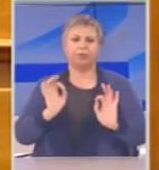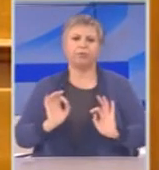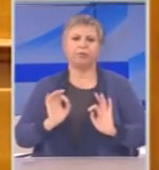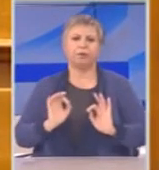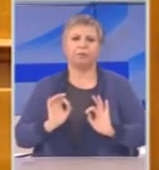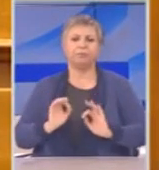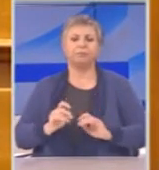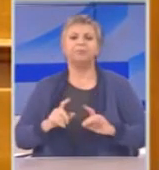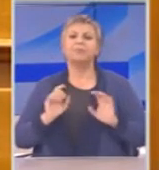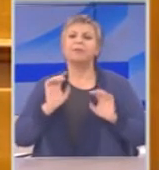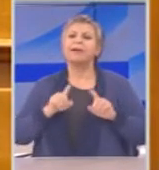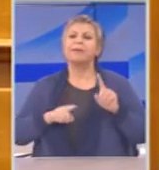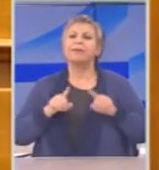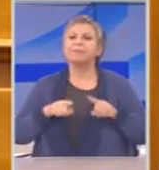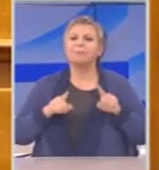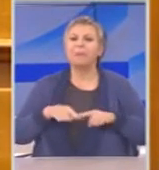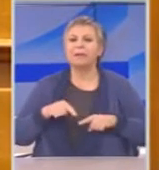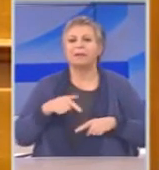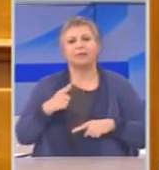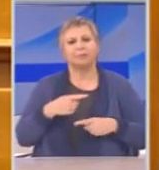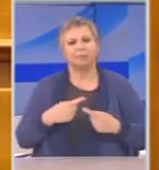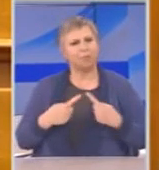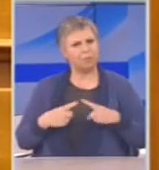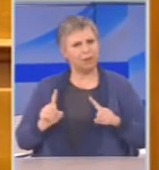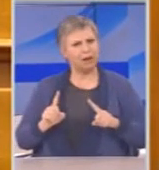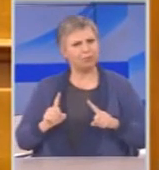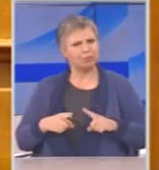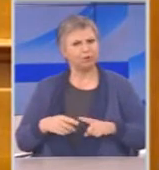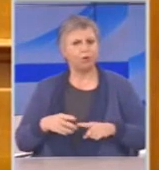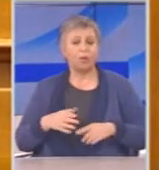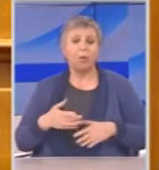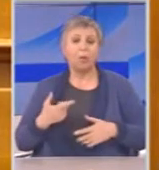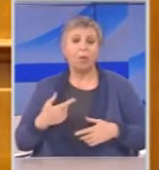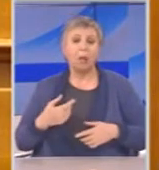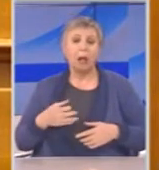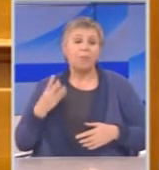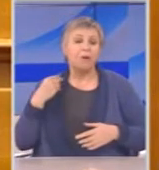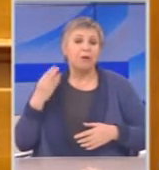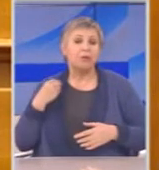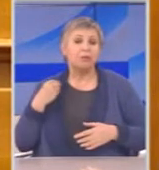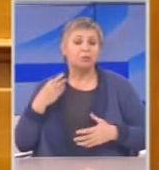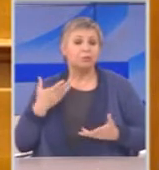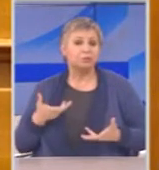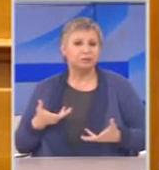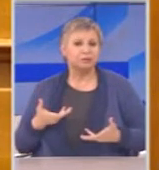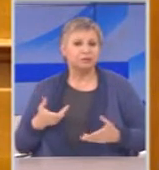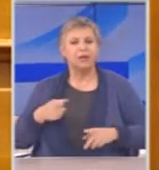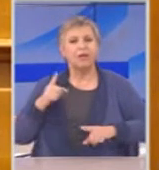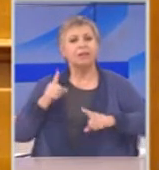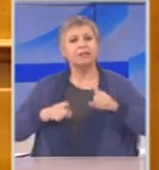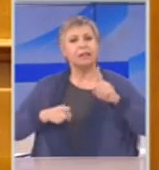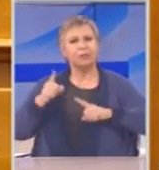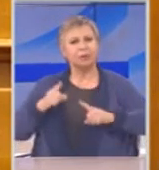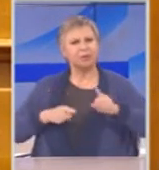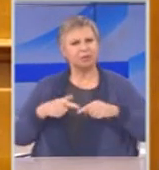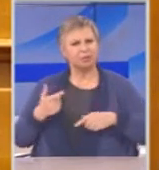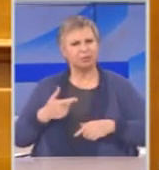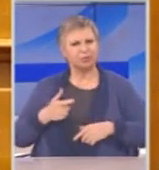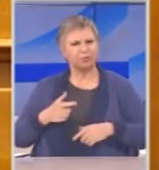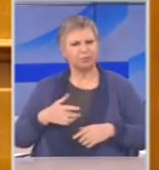οποίο θα σου φανεί πιθανά παράξενα. Και σε μερικούς θα φανεί πιθανά και παράλογο.